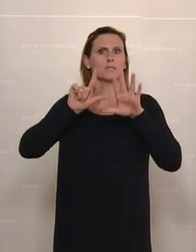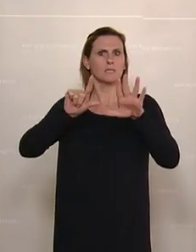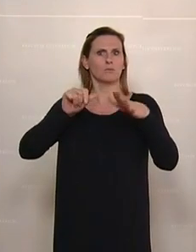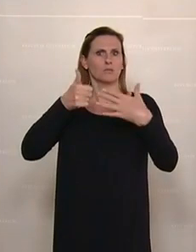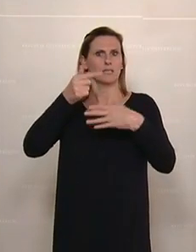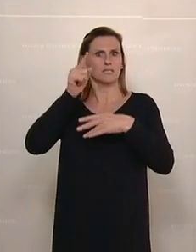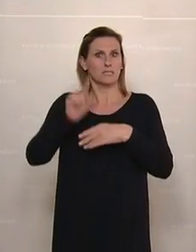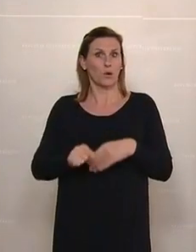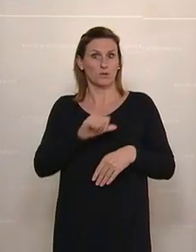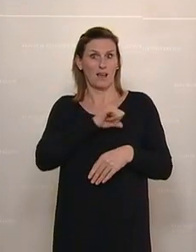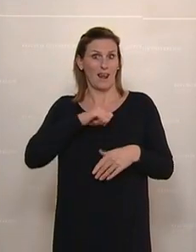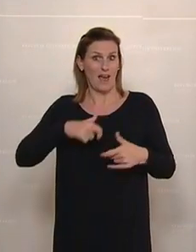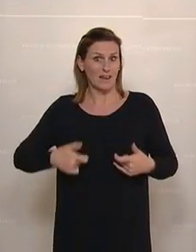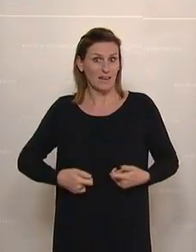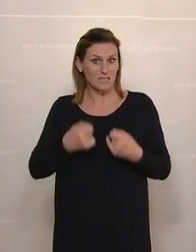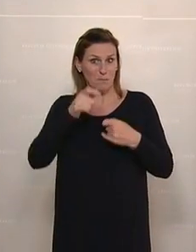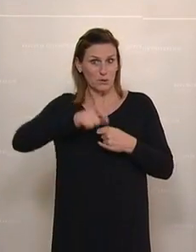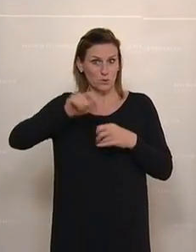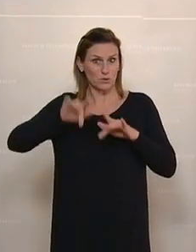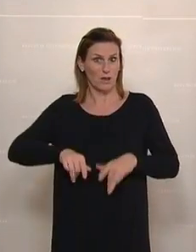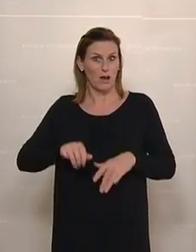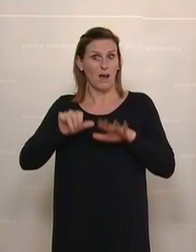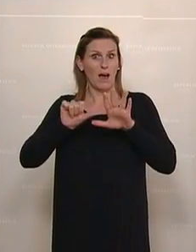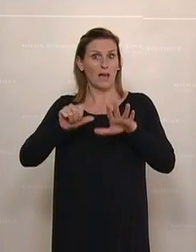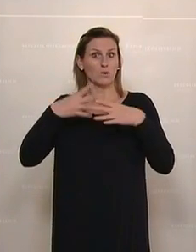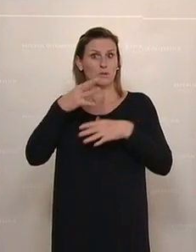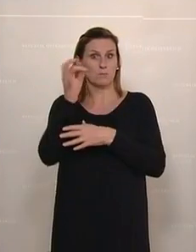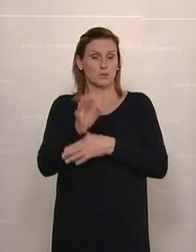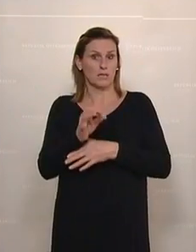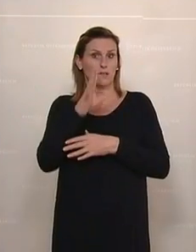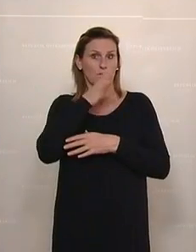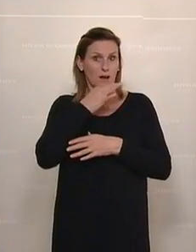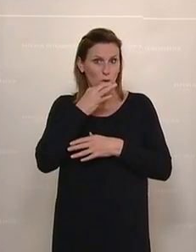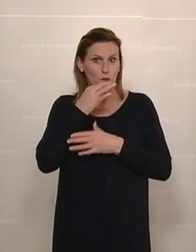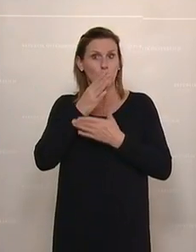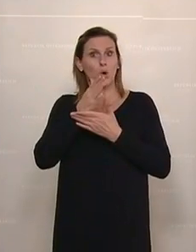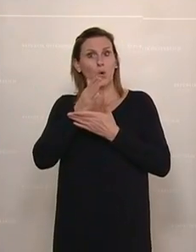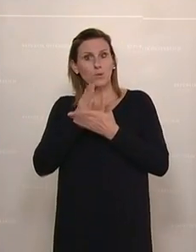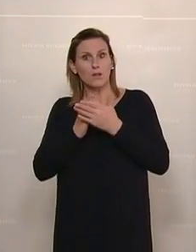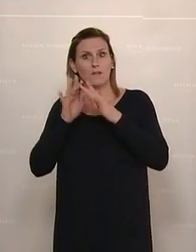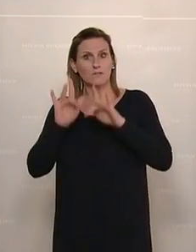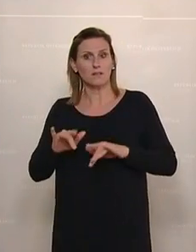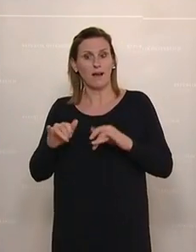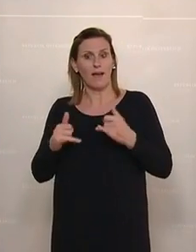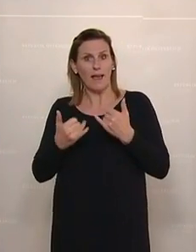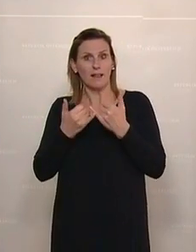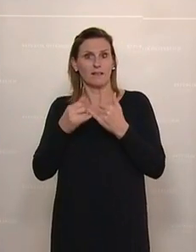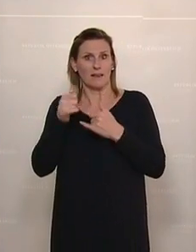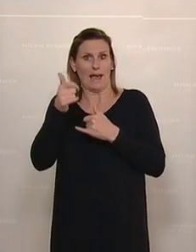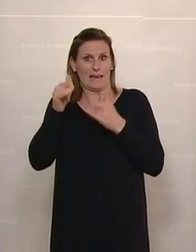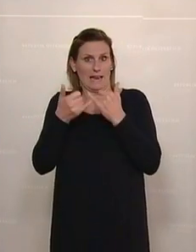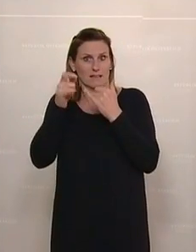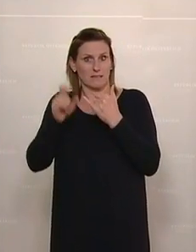Alleinerziehende. Meine sehr geehrten Damen und Herren, wir steigen an dieser Stelle aus der Übertragung der Nationalratssitzung aus. Hier in ORF3 melden sich gleich meine